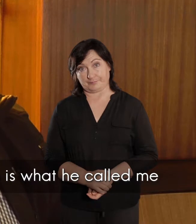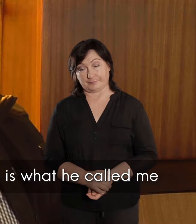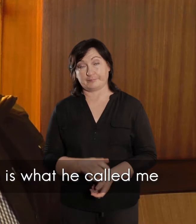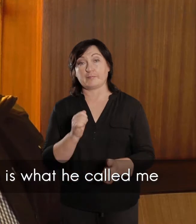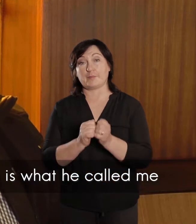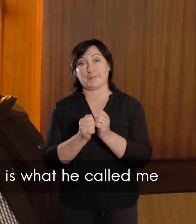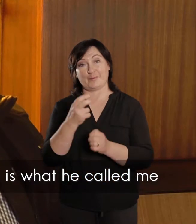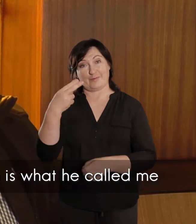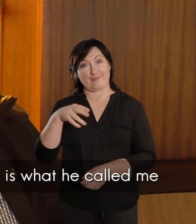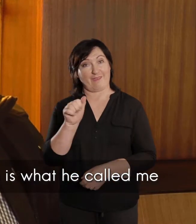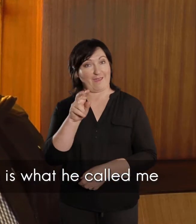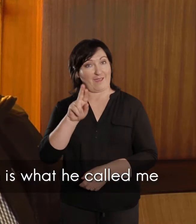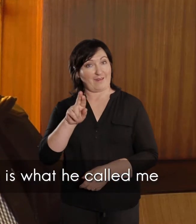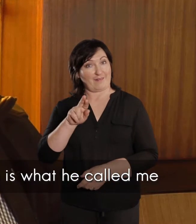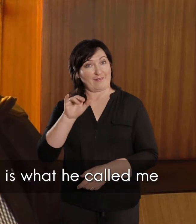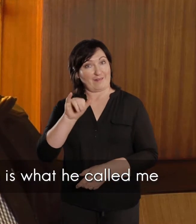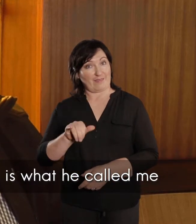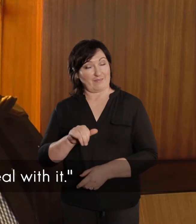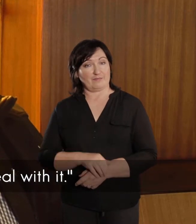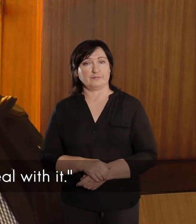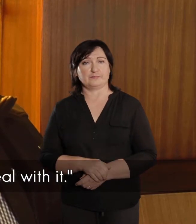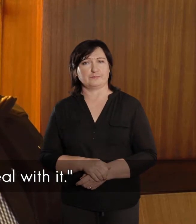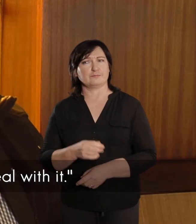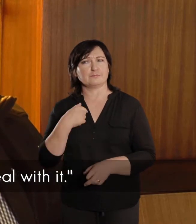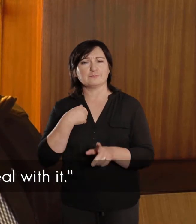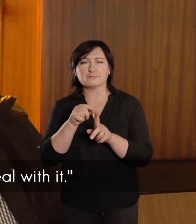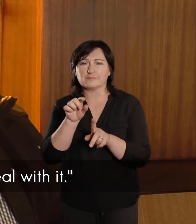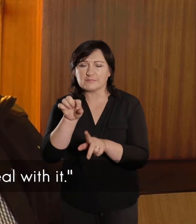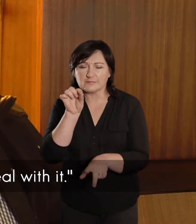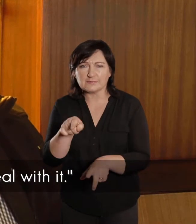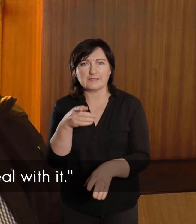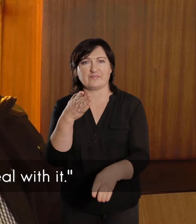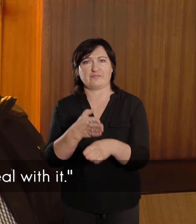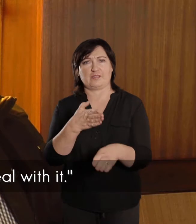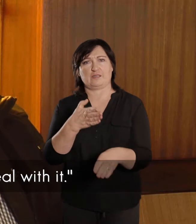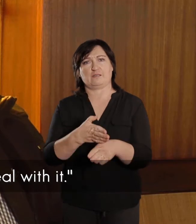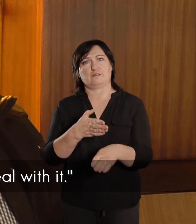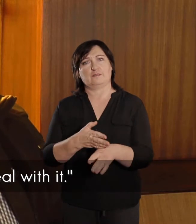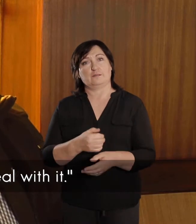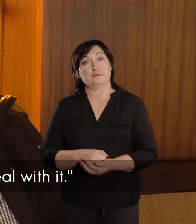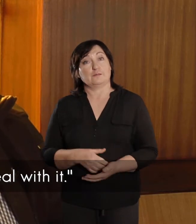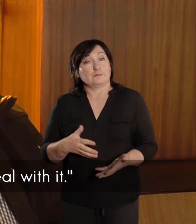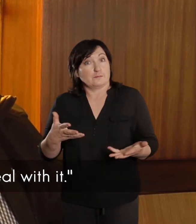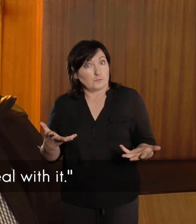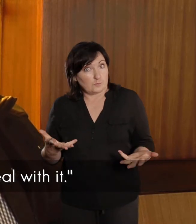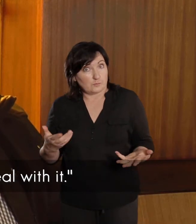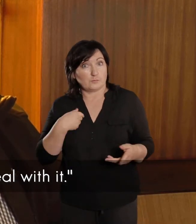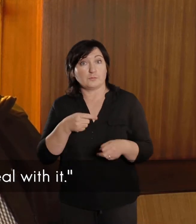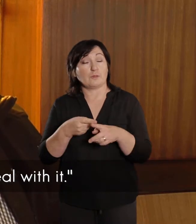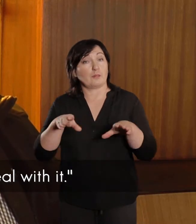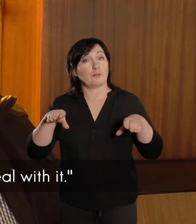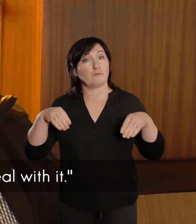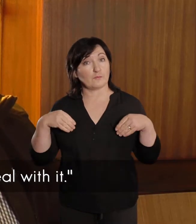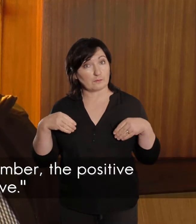bro herrie as hy my genoem het ons het ons gekies vir die werk so ons moet het maar vat